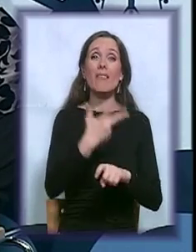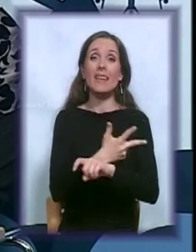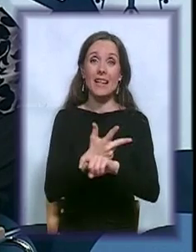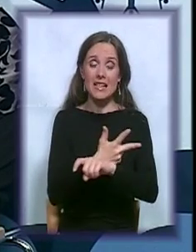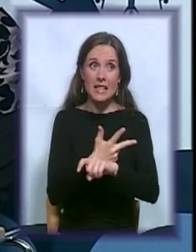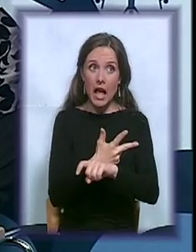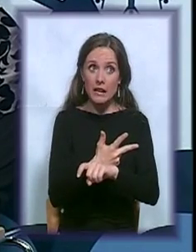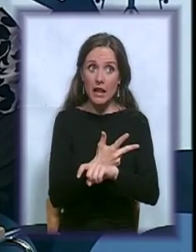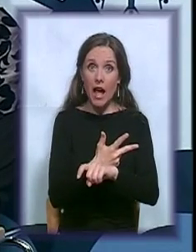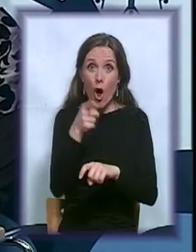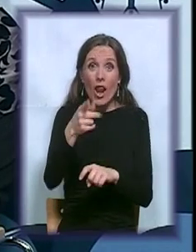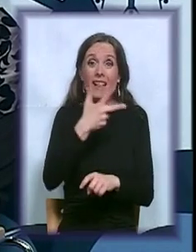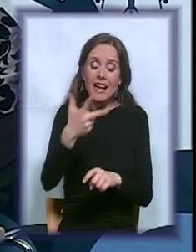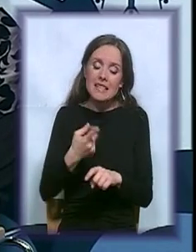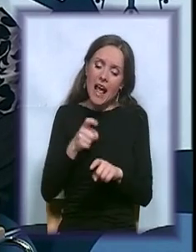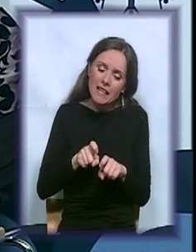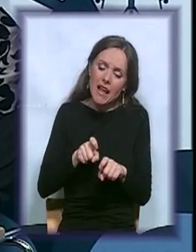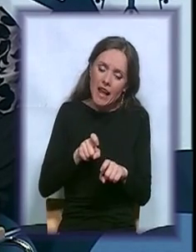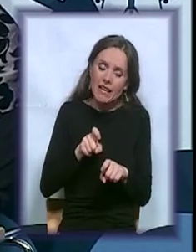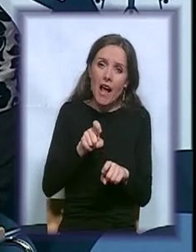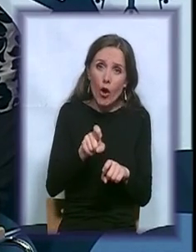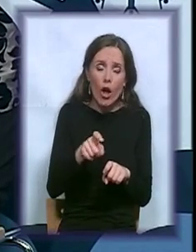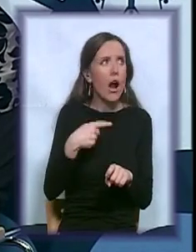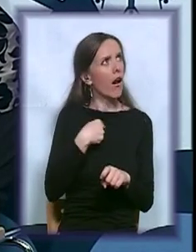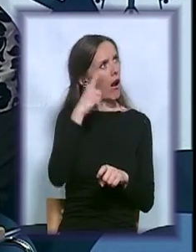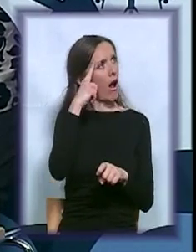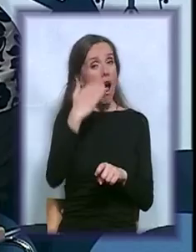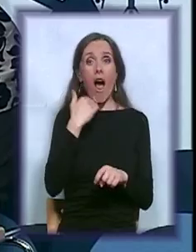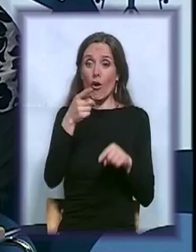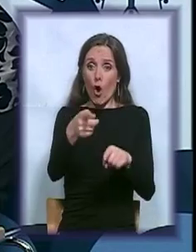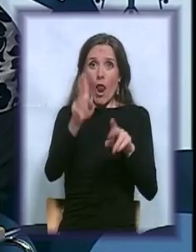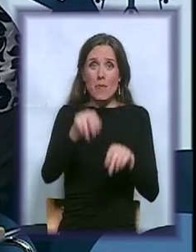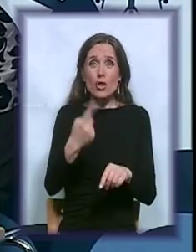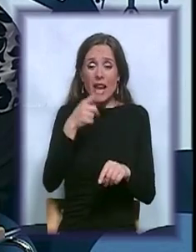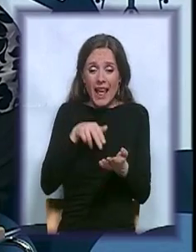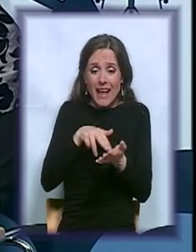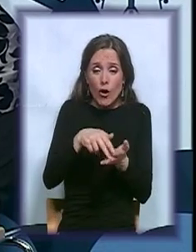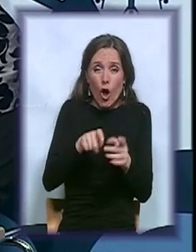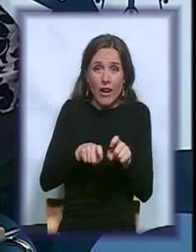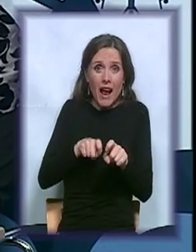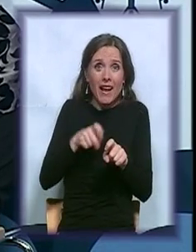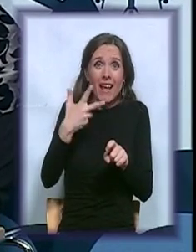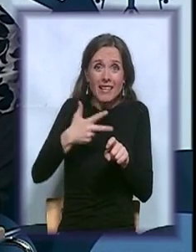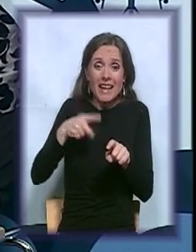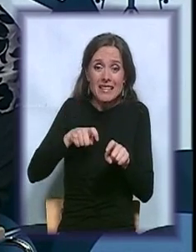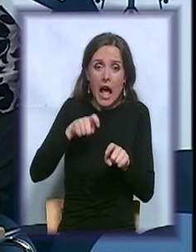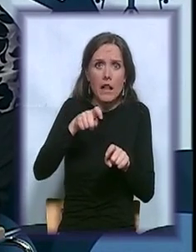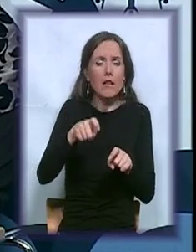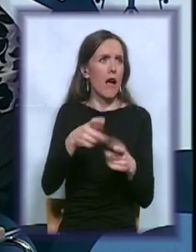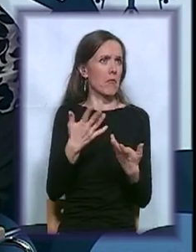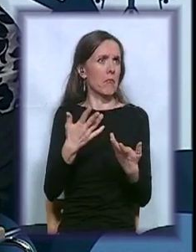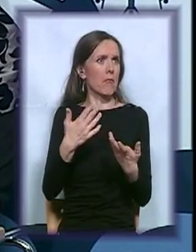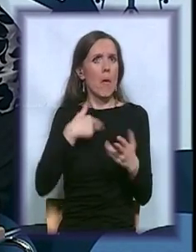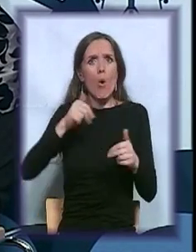kada ona može jedan korak da pravi tri sata, za mene je stoma... Kad sam pokretna, znate, uvek kažete, ima gori